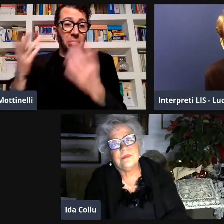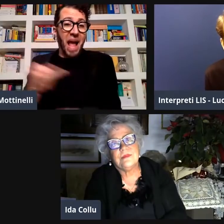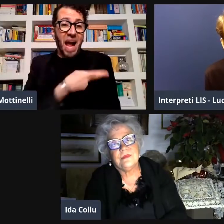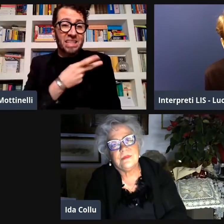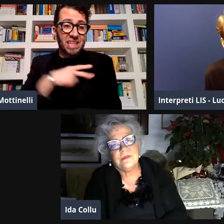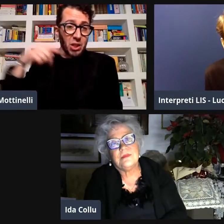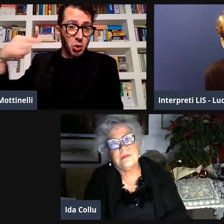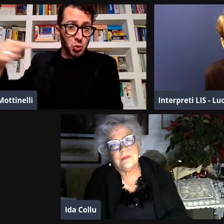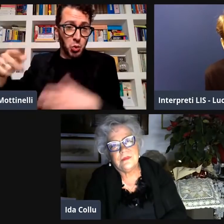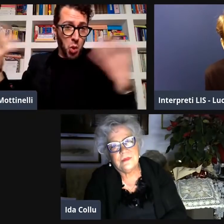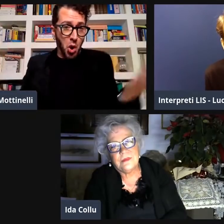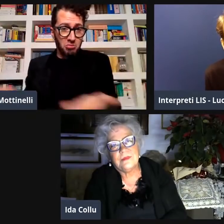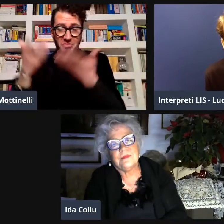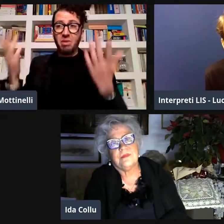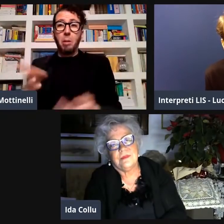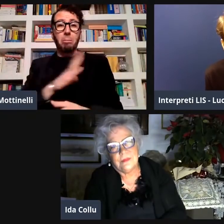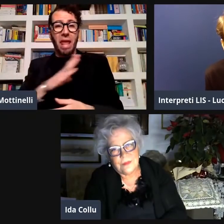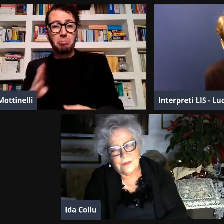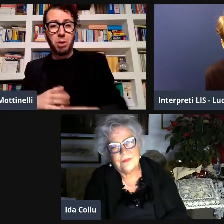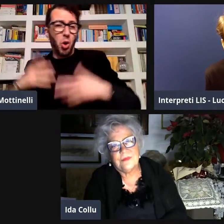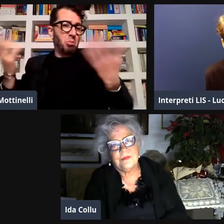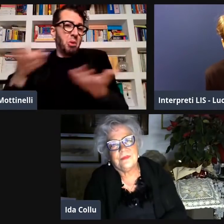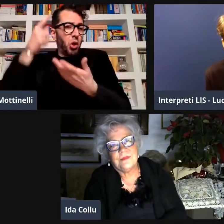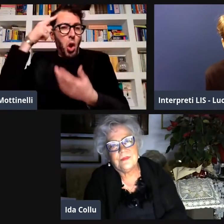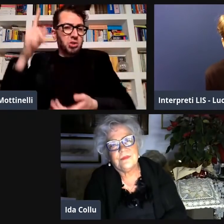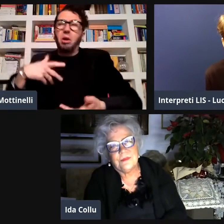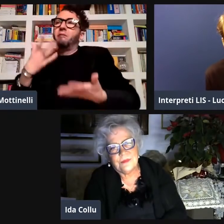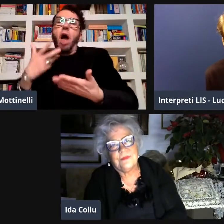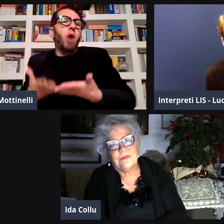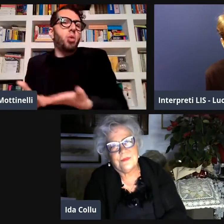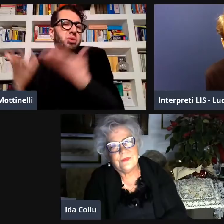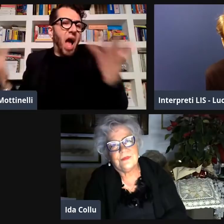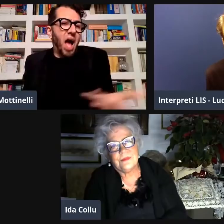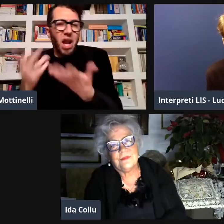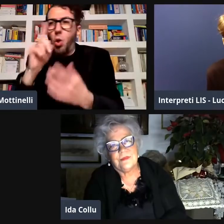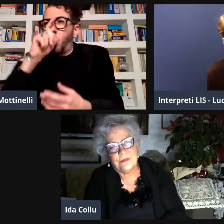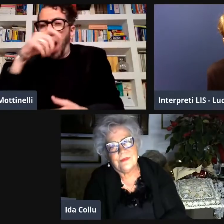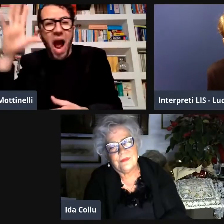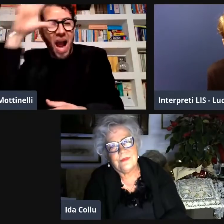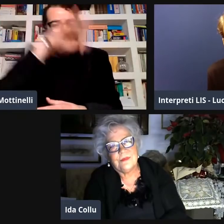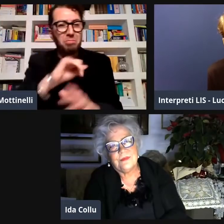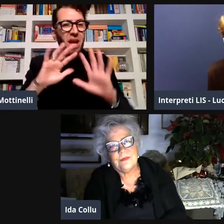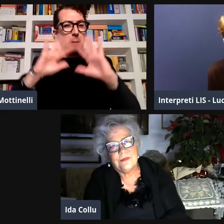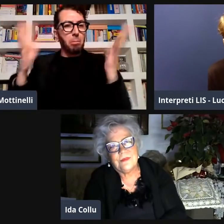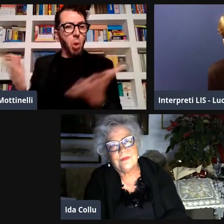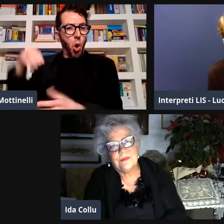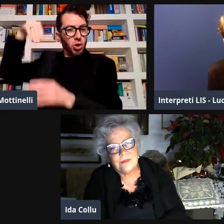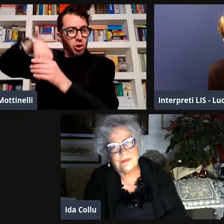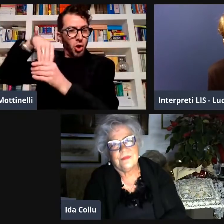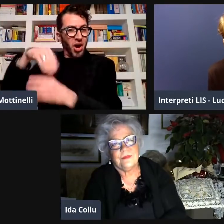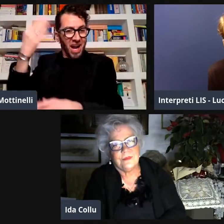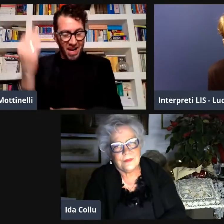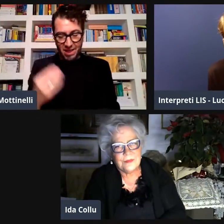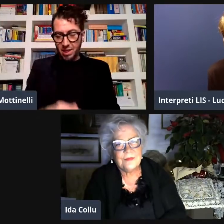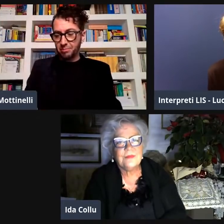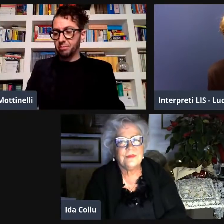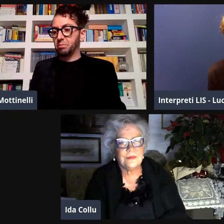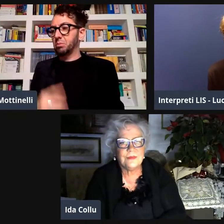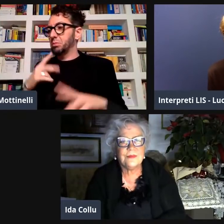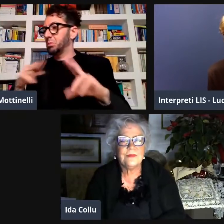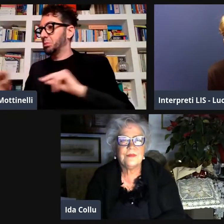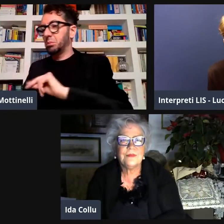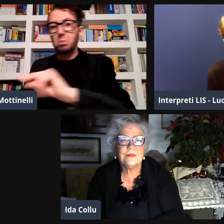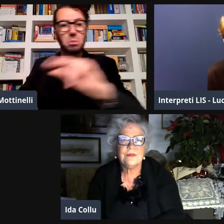mi aveva chiesto di aiutarlo come assistente non so per dire comunque io volevo aiutarlo ero curioso di capire